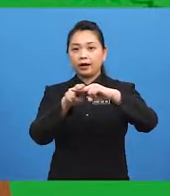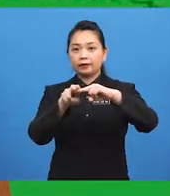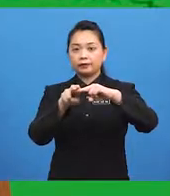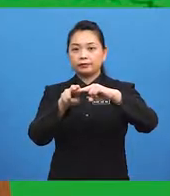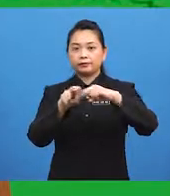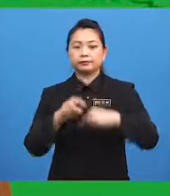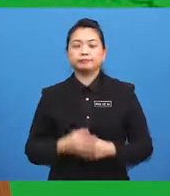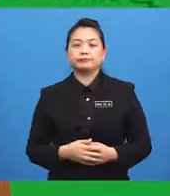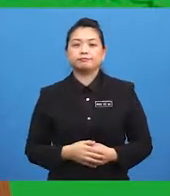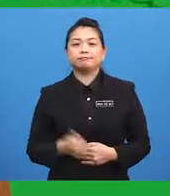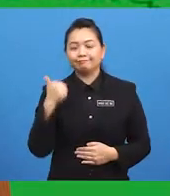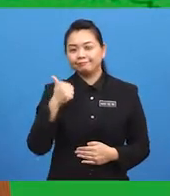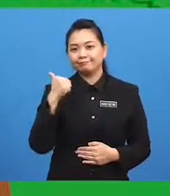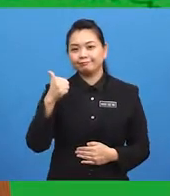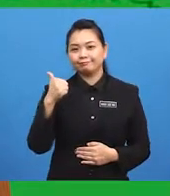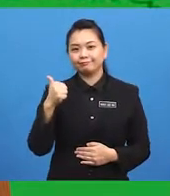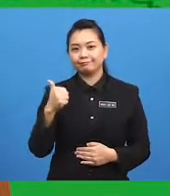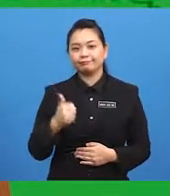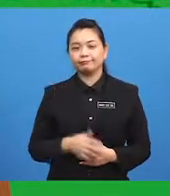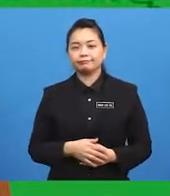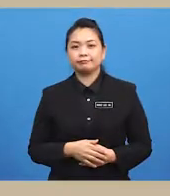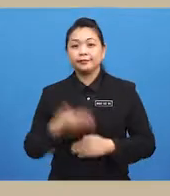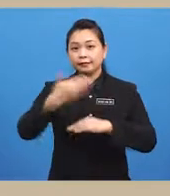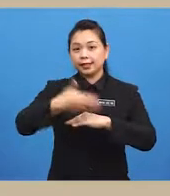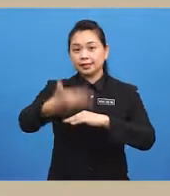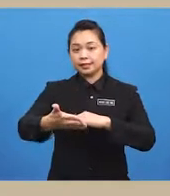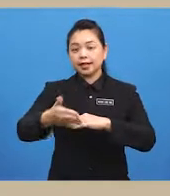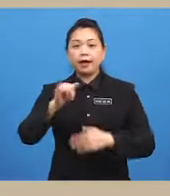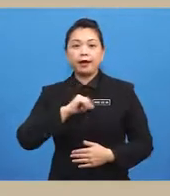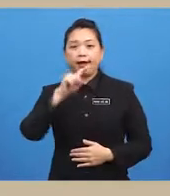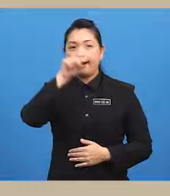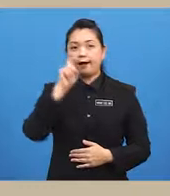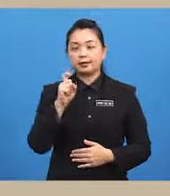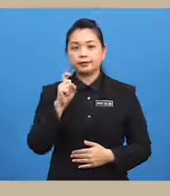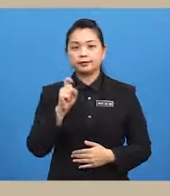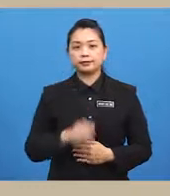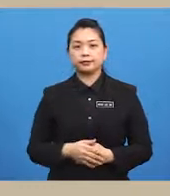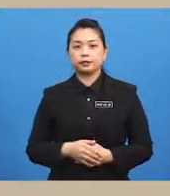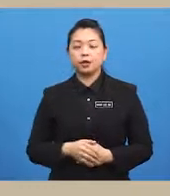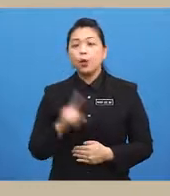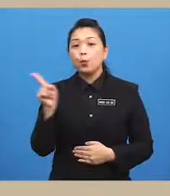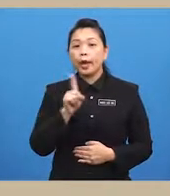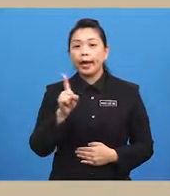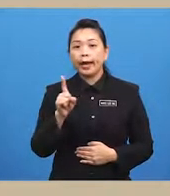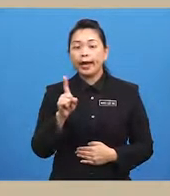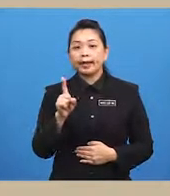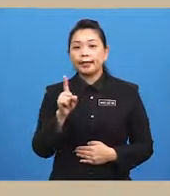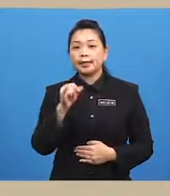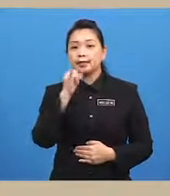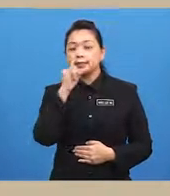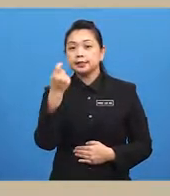Well done! Next! ...I asked... ...where...